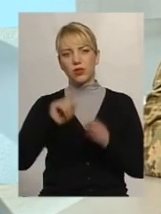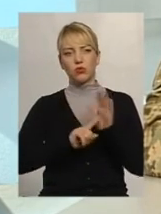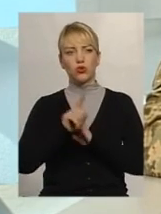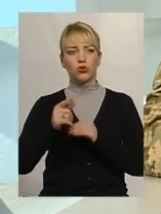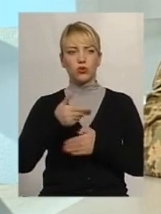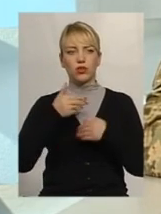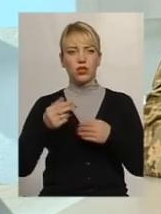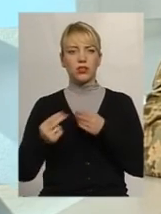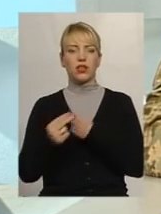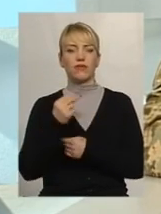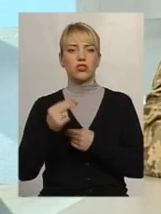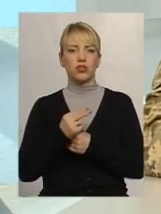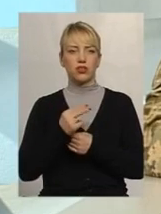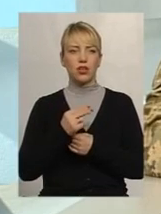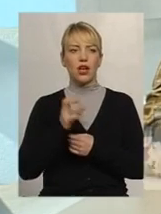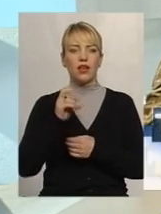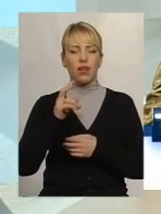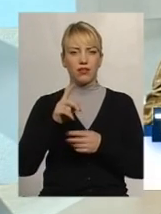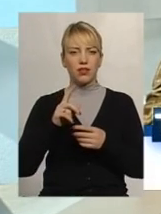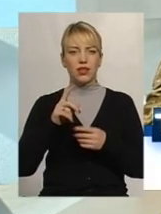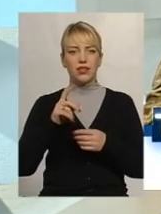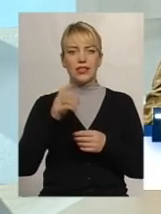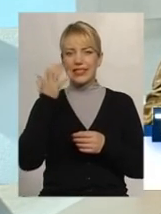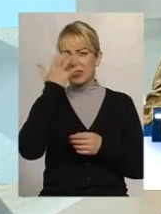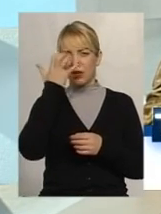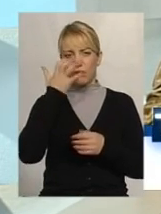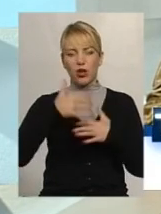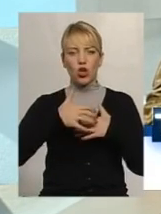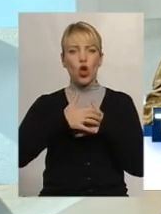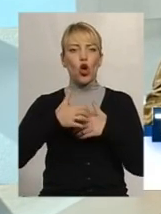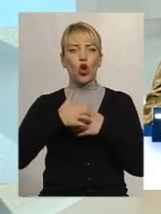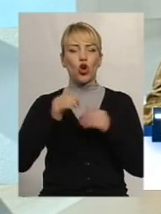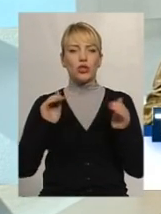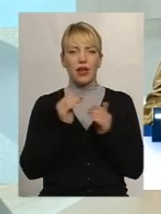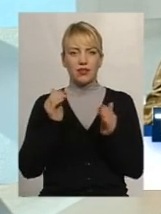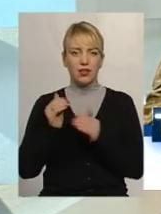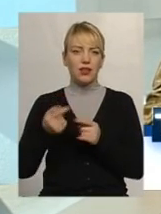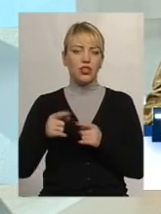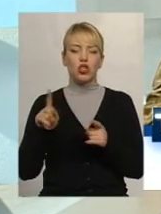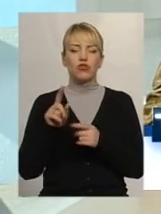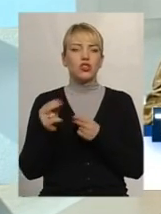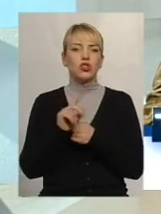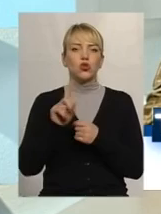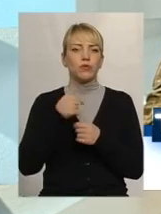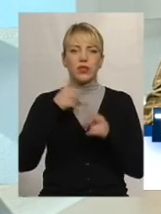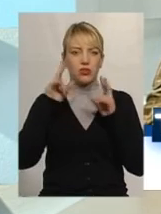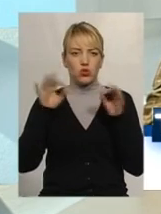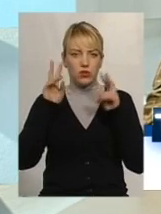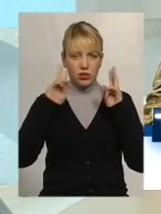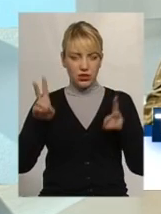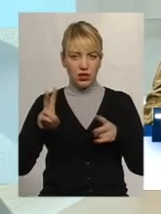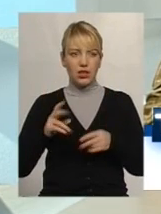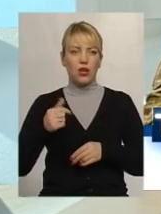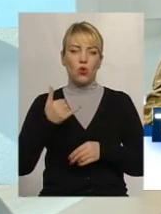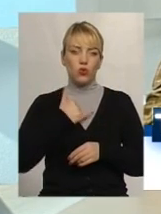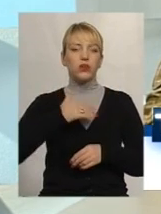як сліпих котят, вчити чомусь новому, чого б ми не знали. У нас